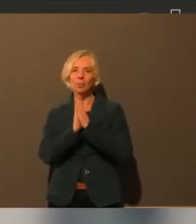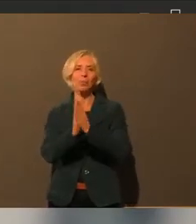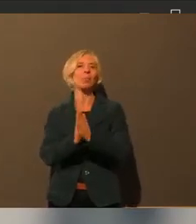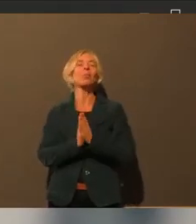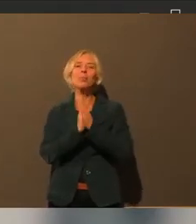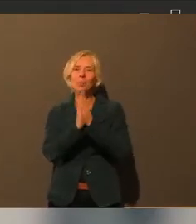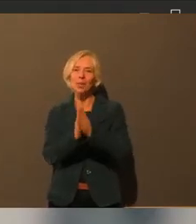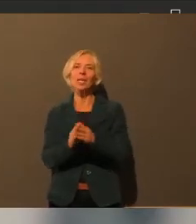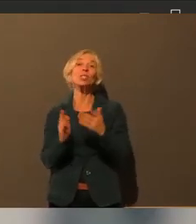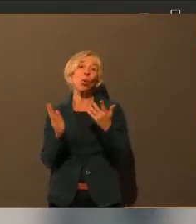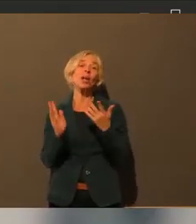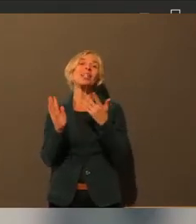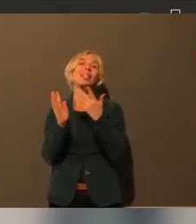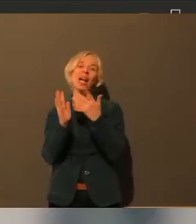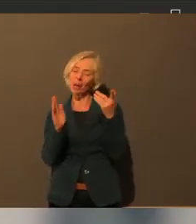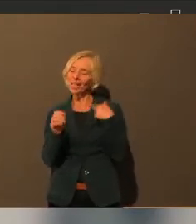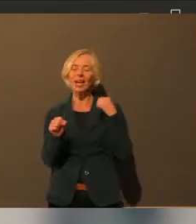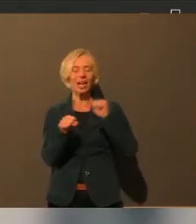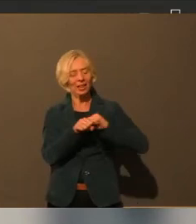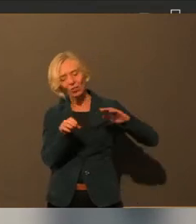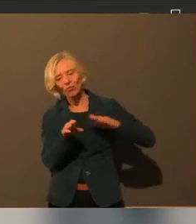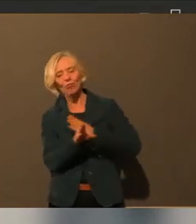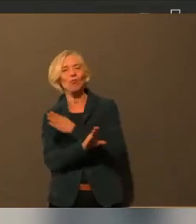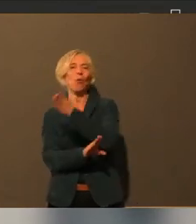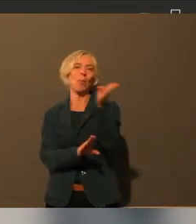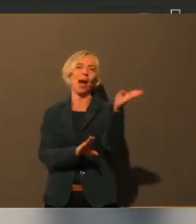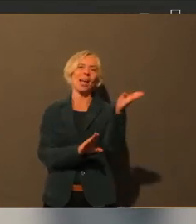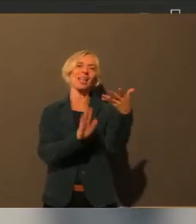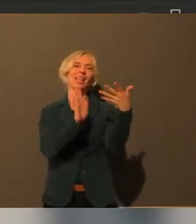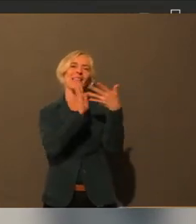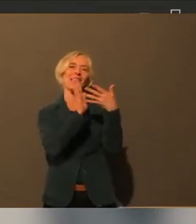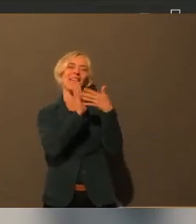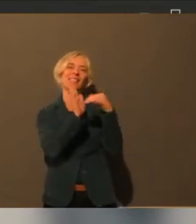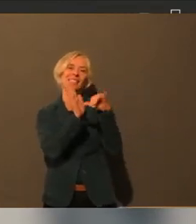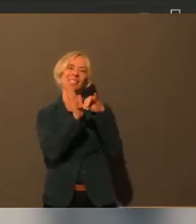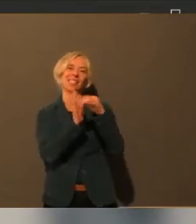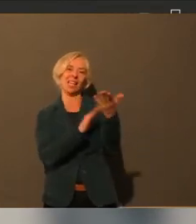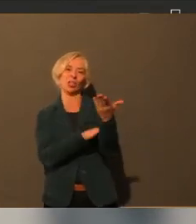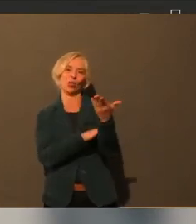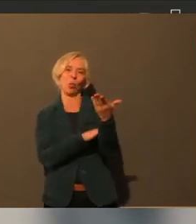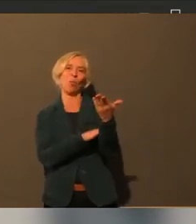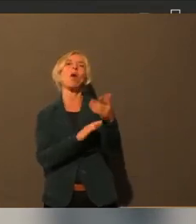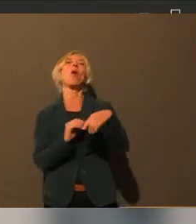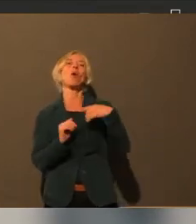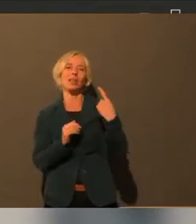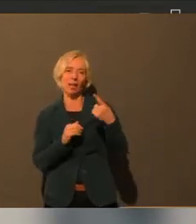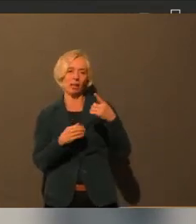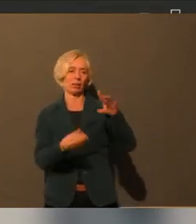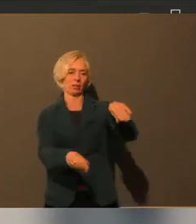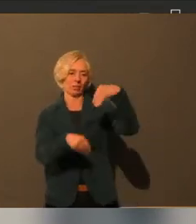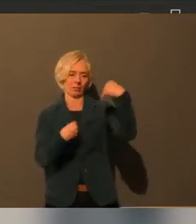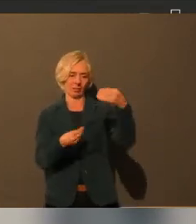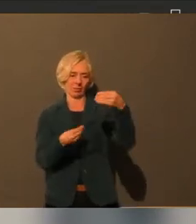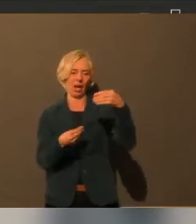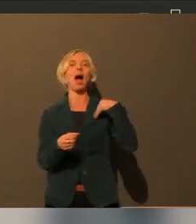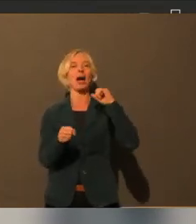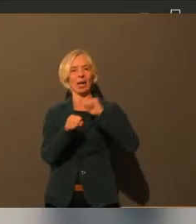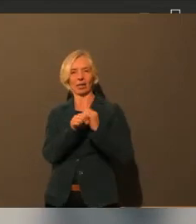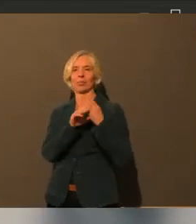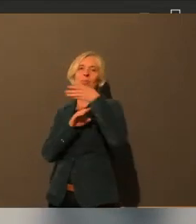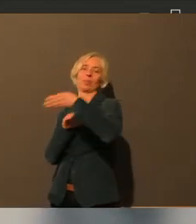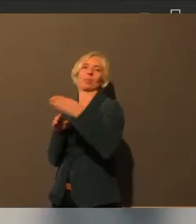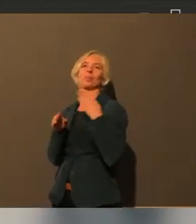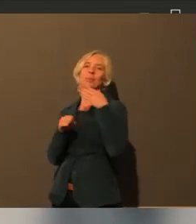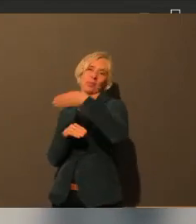eben auch sich beim Testzentrum nach wie vor testen lassen und eben auch mit so einem Test dann die Angehörigen im Pflege- und Altenheim